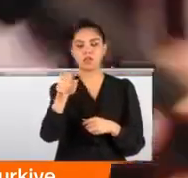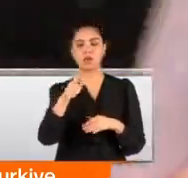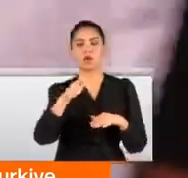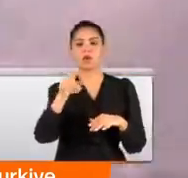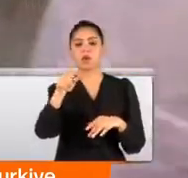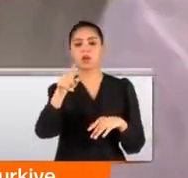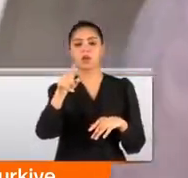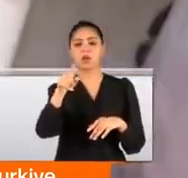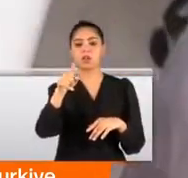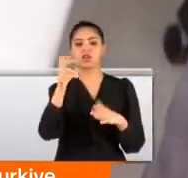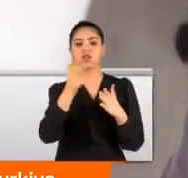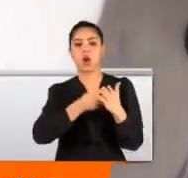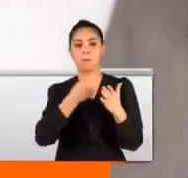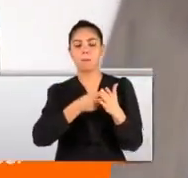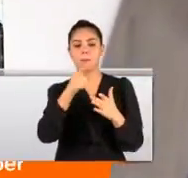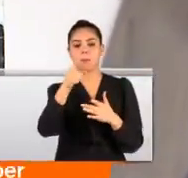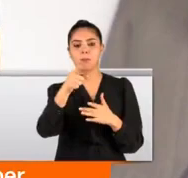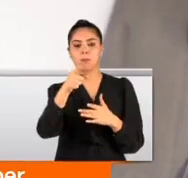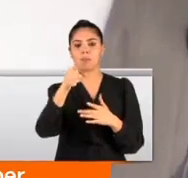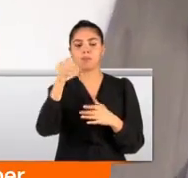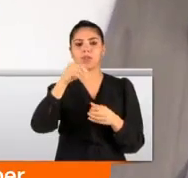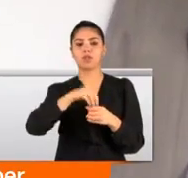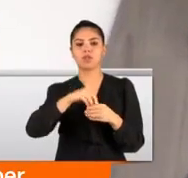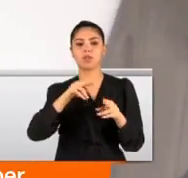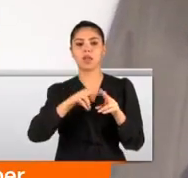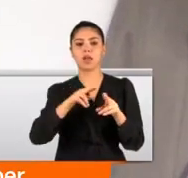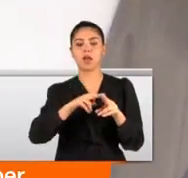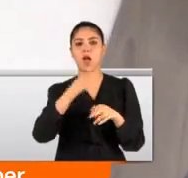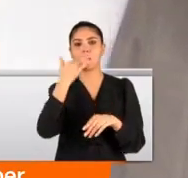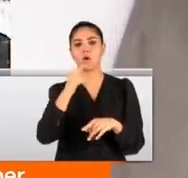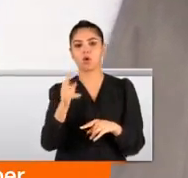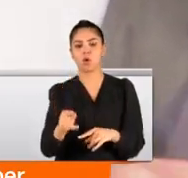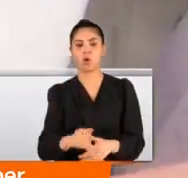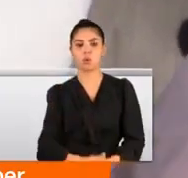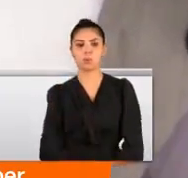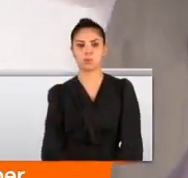şeyse camsa tabii ki içinde karbon veya nitrojenler olmuyor.